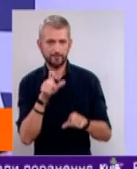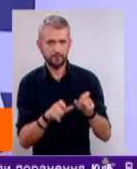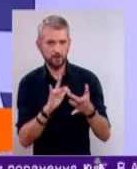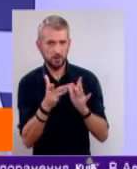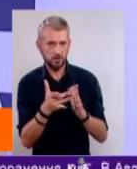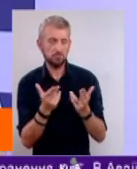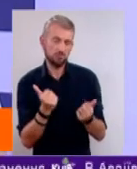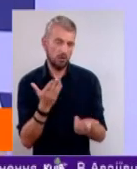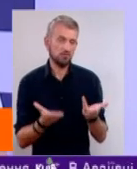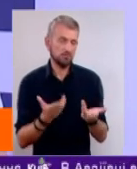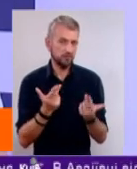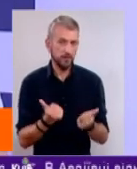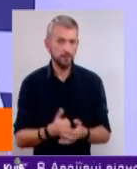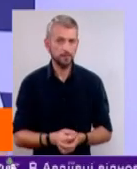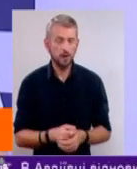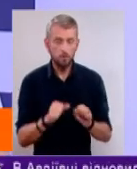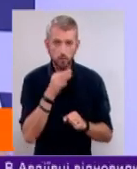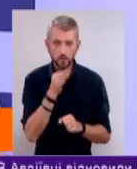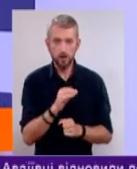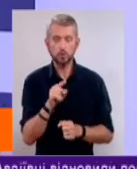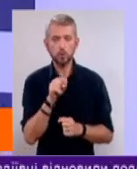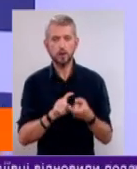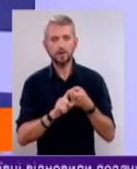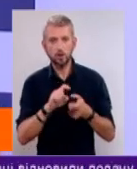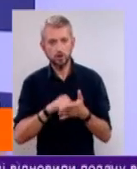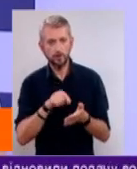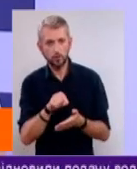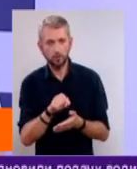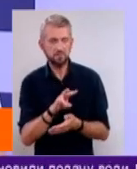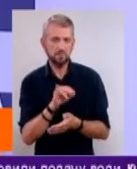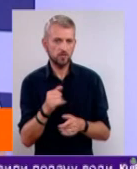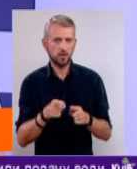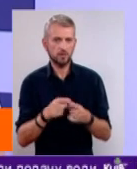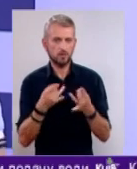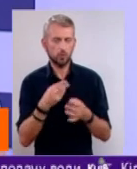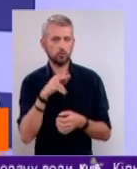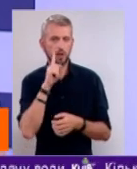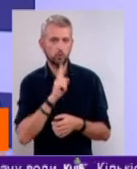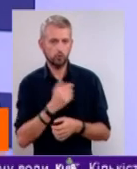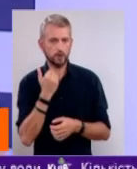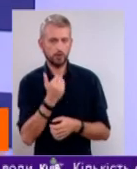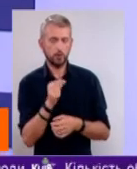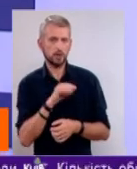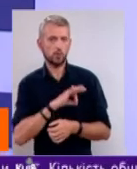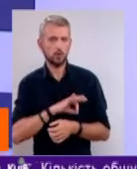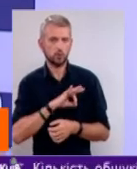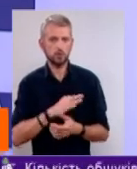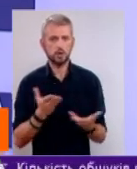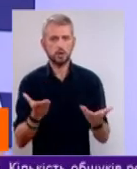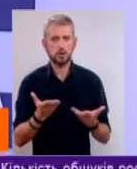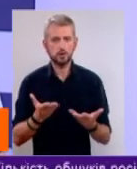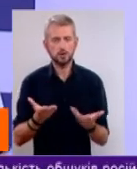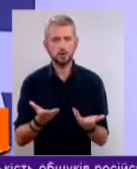Напевно, так. Чи можна сказати, що ти залежний від цього? Ні, це просто для зручності твоєї. Ти використуєшся якимись